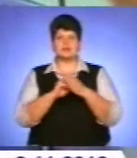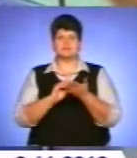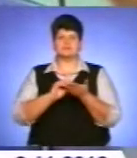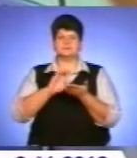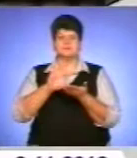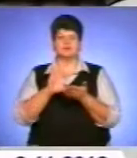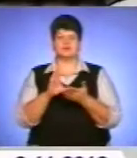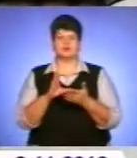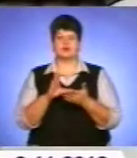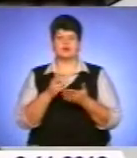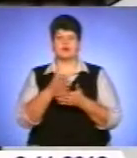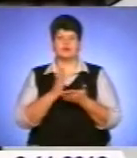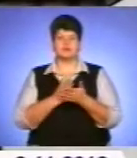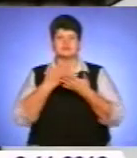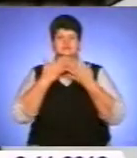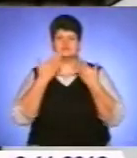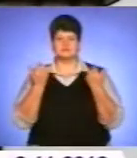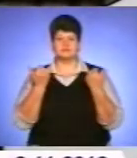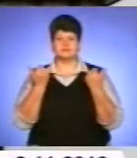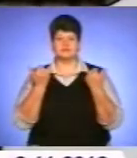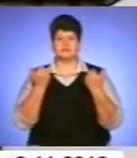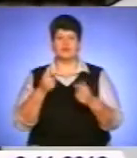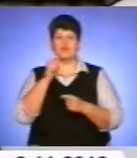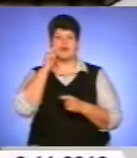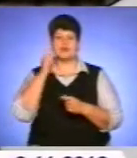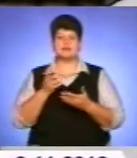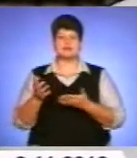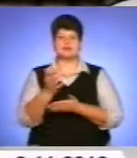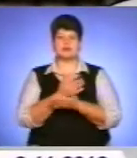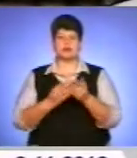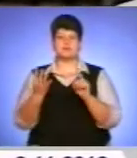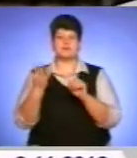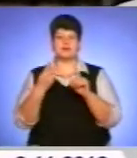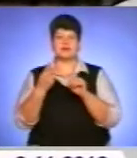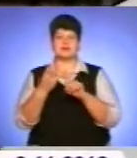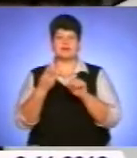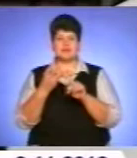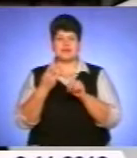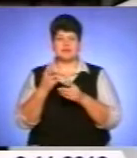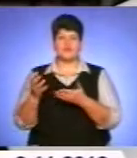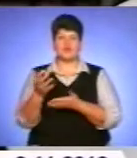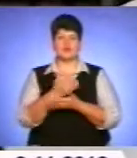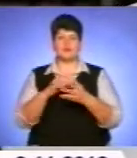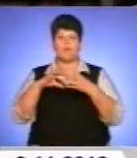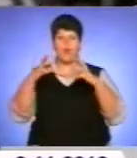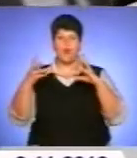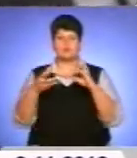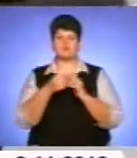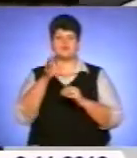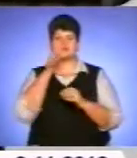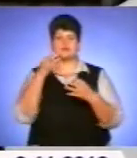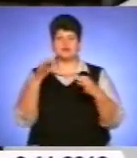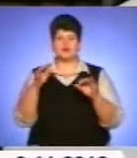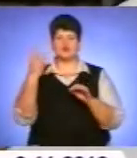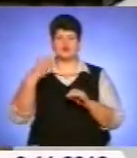немає. Україна зібрала третій врожай по обсягам за часи незалежності, тобто це 46